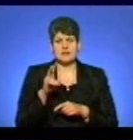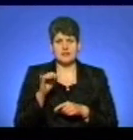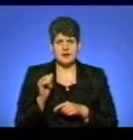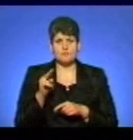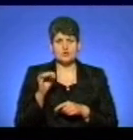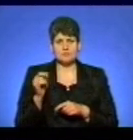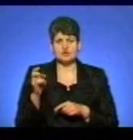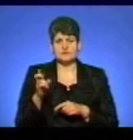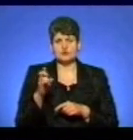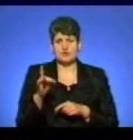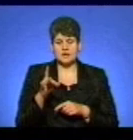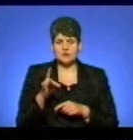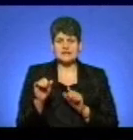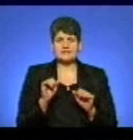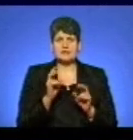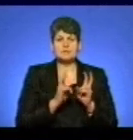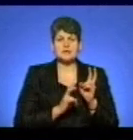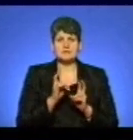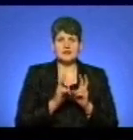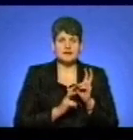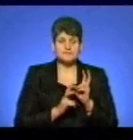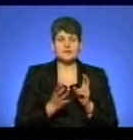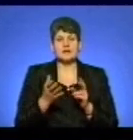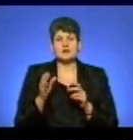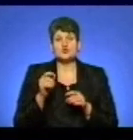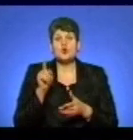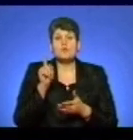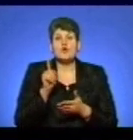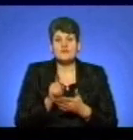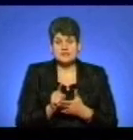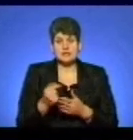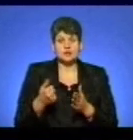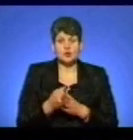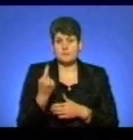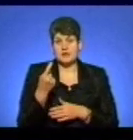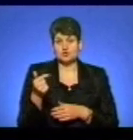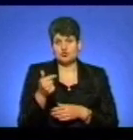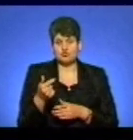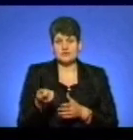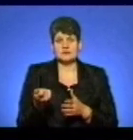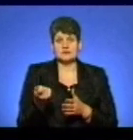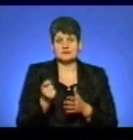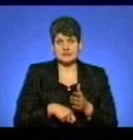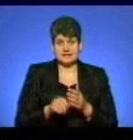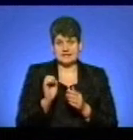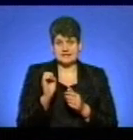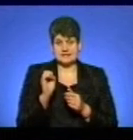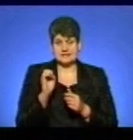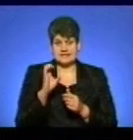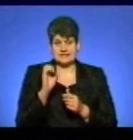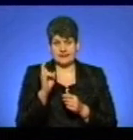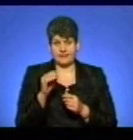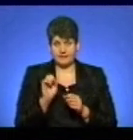Борщівського району. Керівників підприємства «Дінтер Україна Скала» зобов'язали до 1 грудня заглушити скид. За невиконання